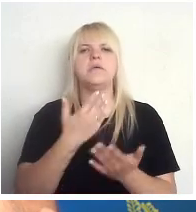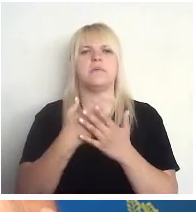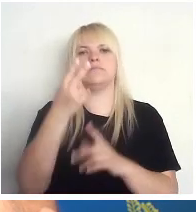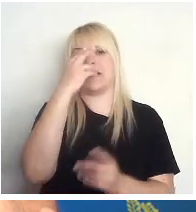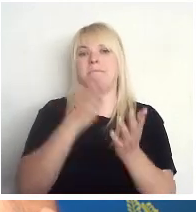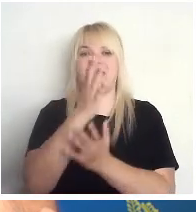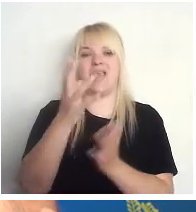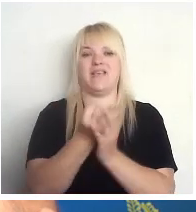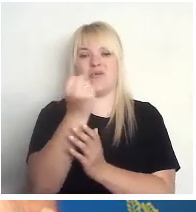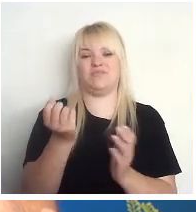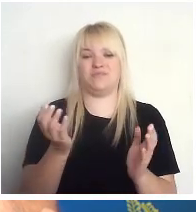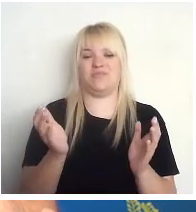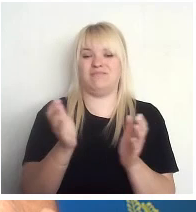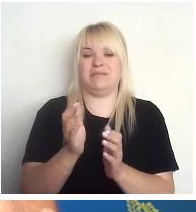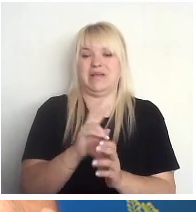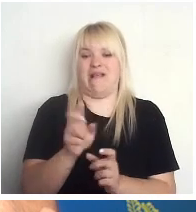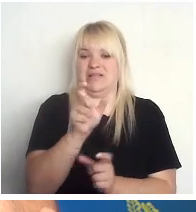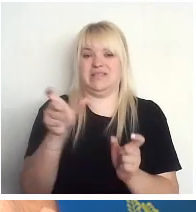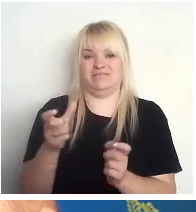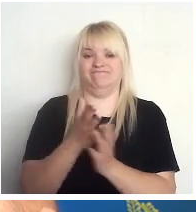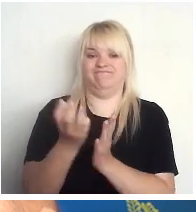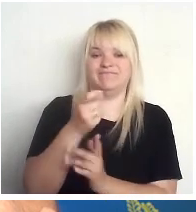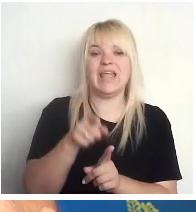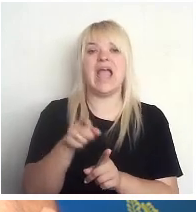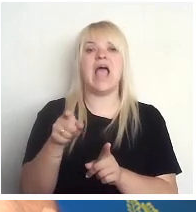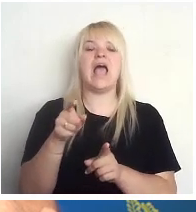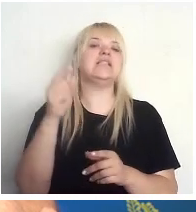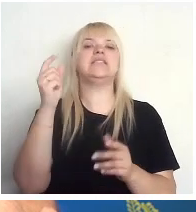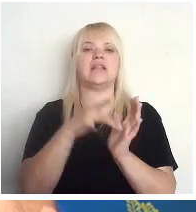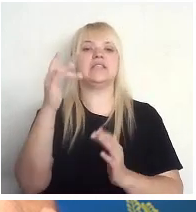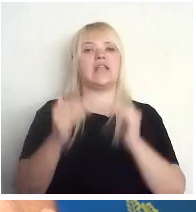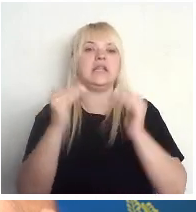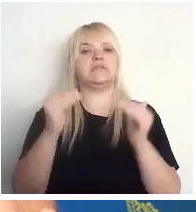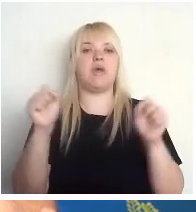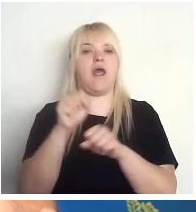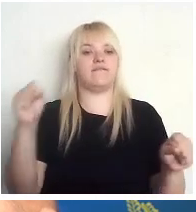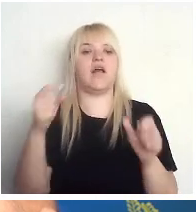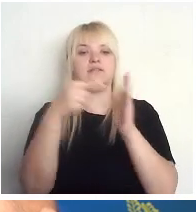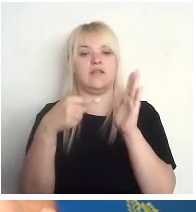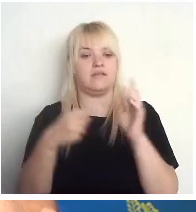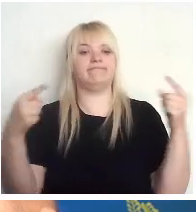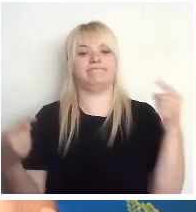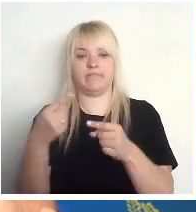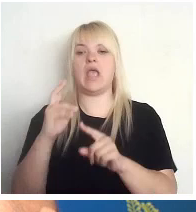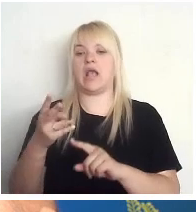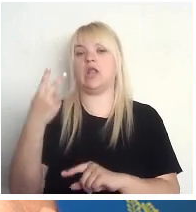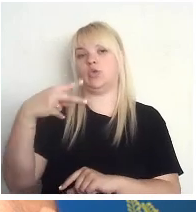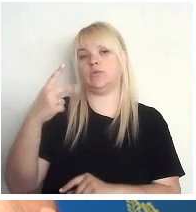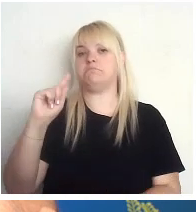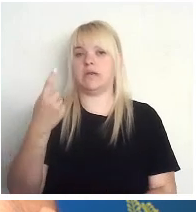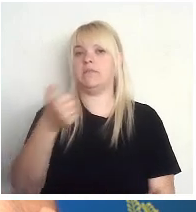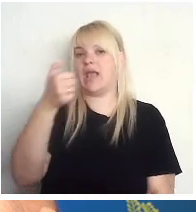šaurākā izpratnēm, tad pēc centrālās statistikas pārvaldes datiem var secināt, ka 21. gadā